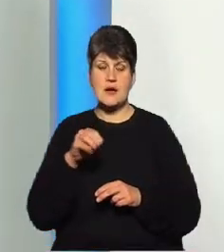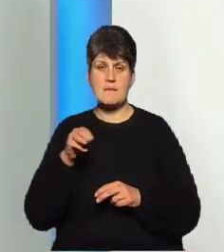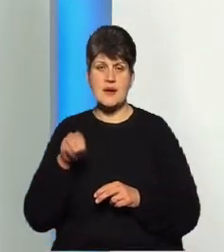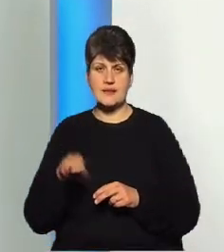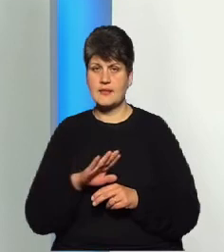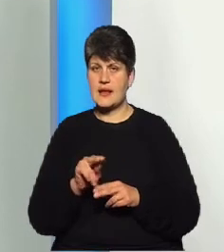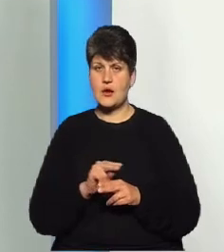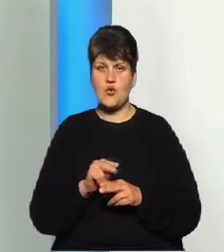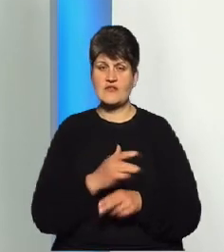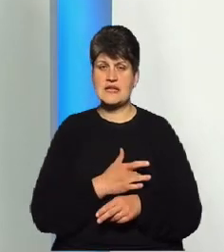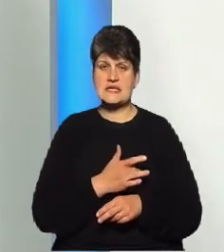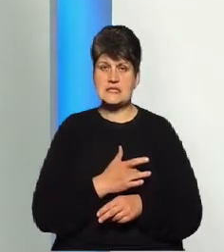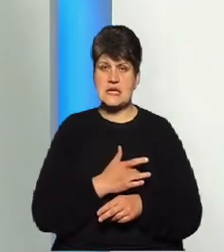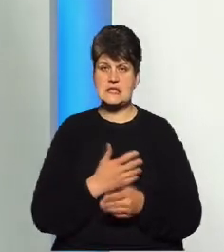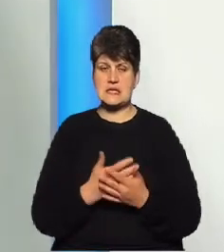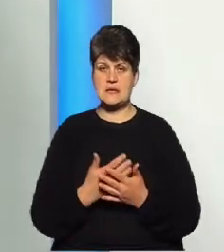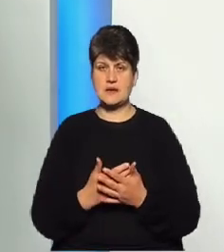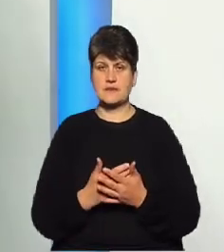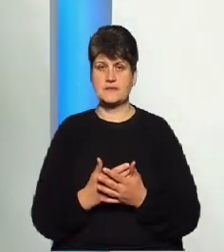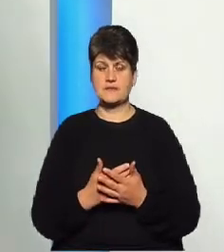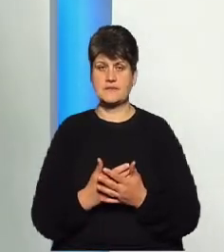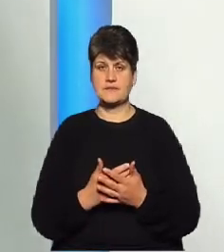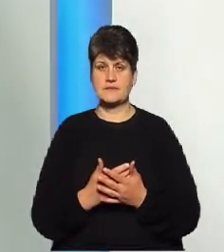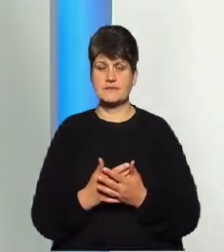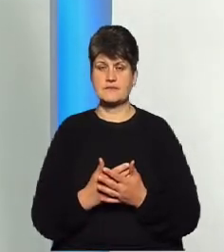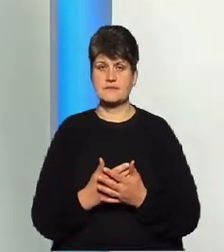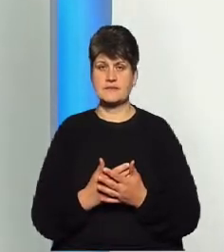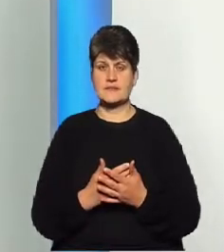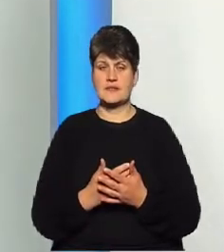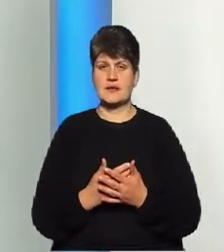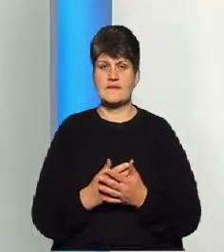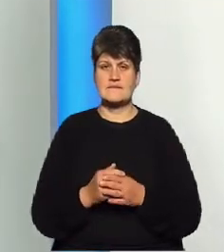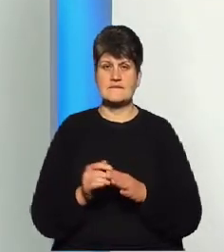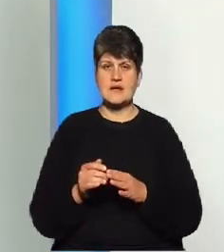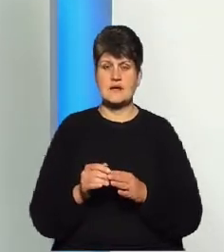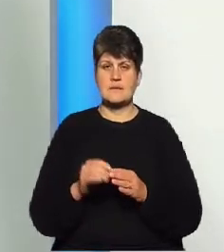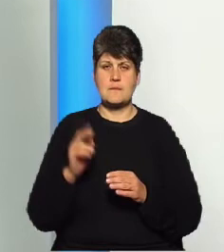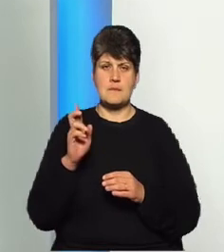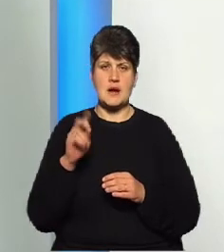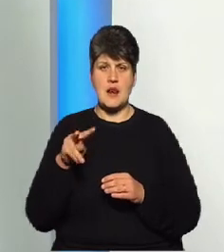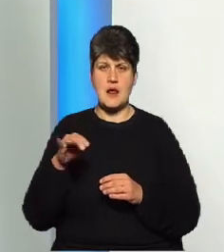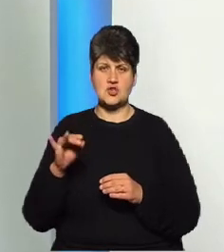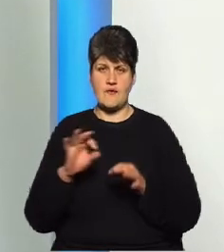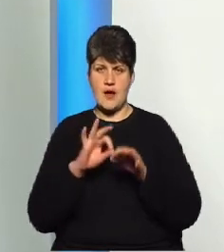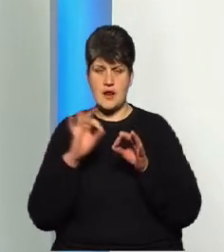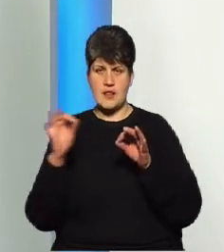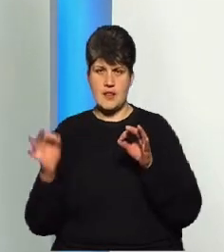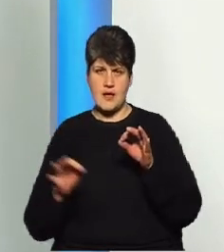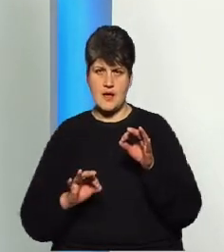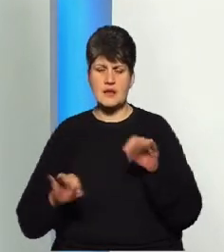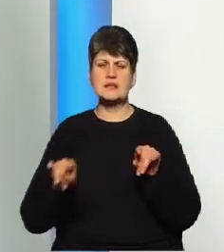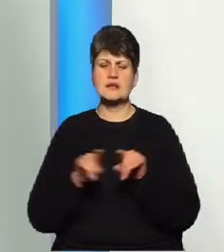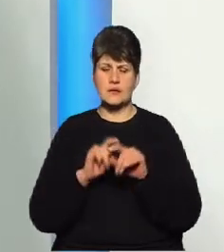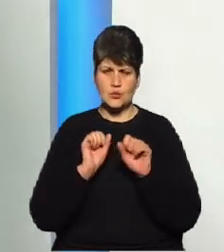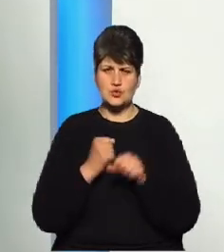бактеріальний ендокардит, відкладання атероматичних бляшок на стінках артерій також може привести до інсульту. Травма також